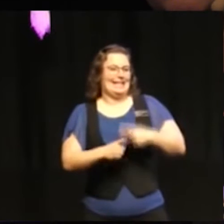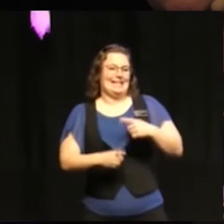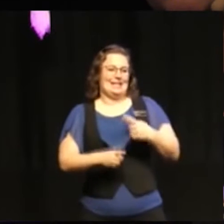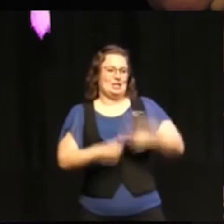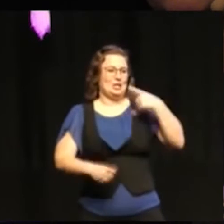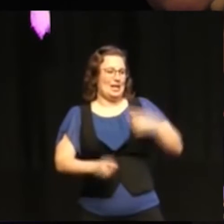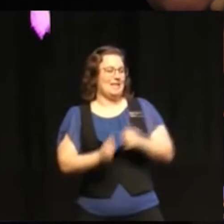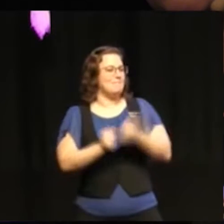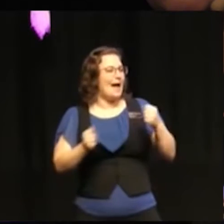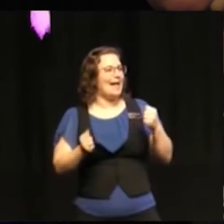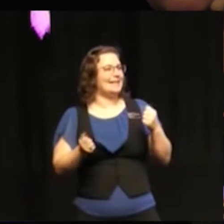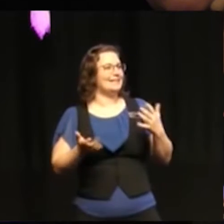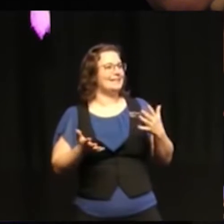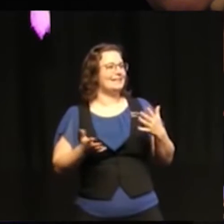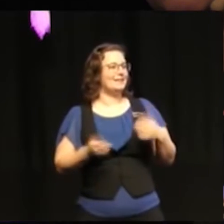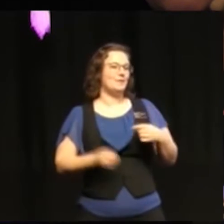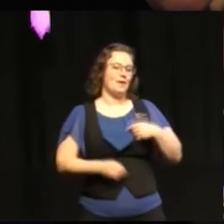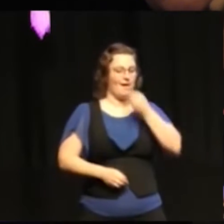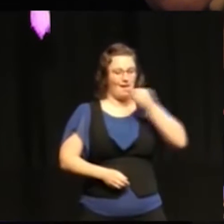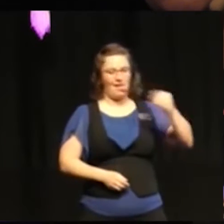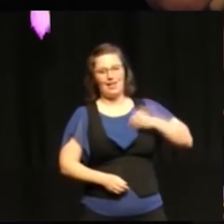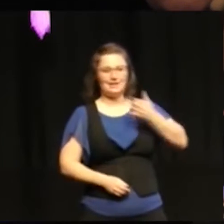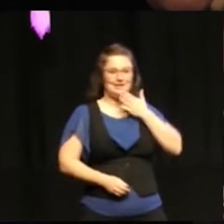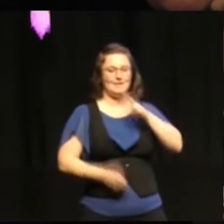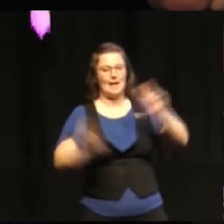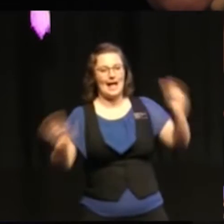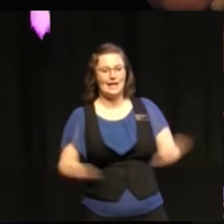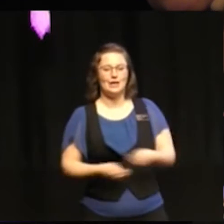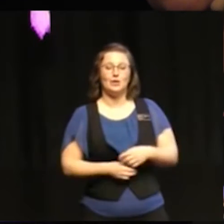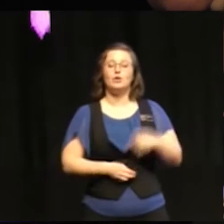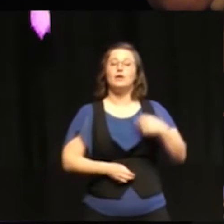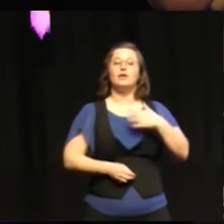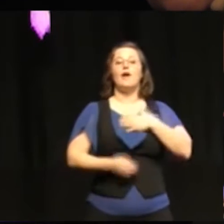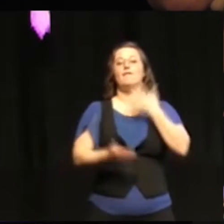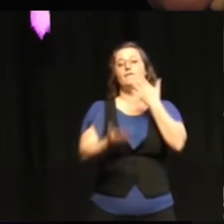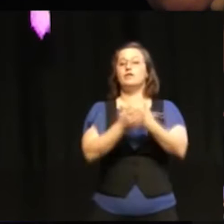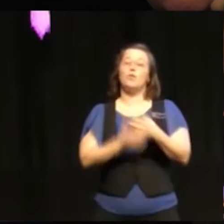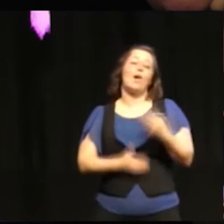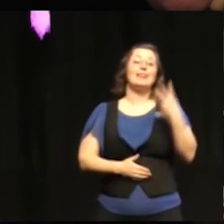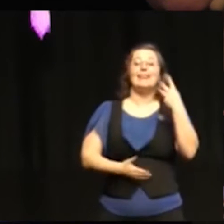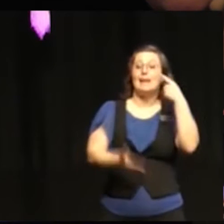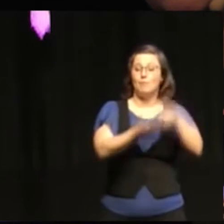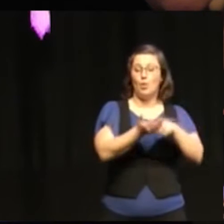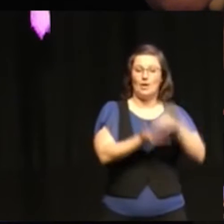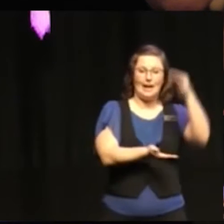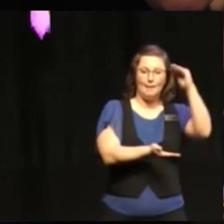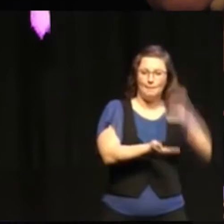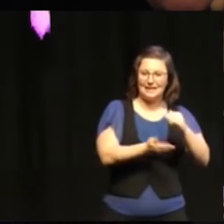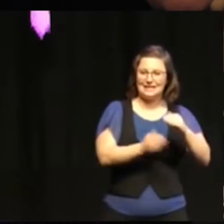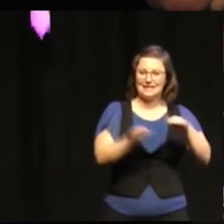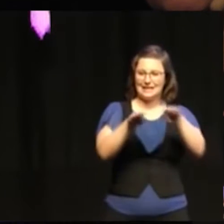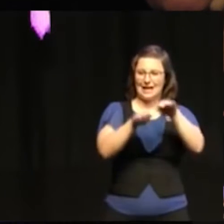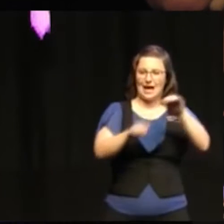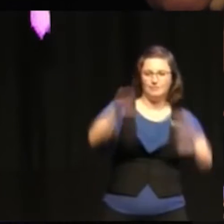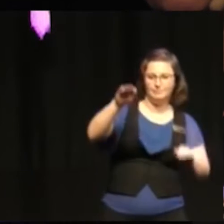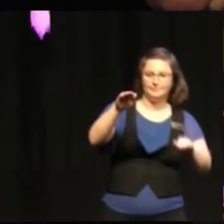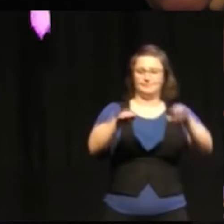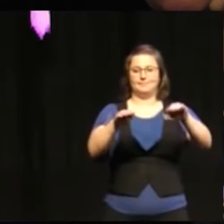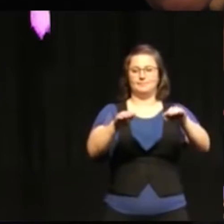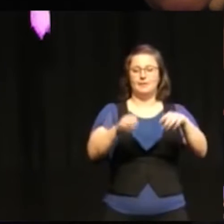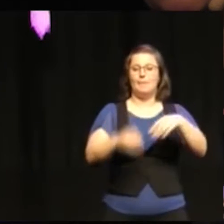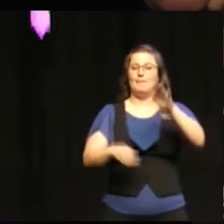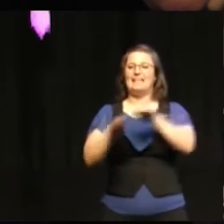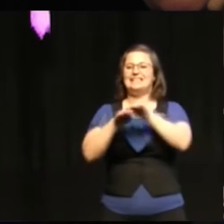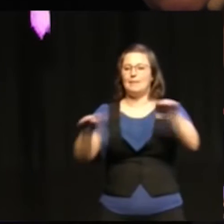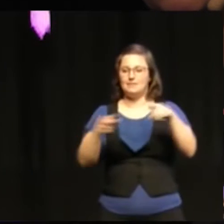våga mig på det skulle jag föreslå tre av målen till exempel. Minskad ojämlikhet, jämställdhet